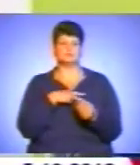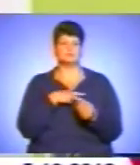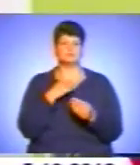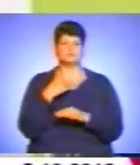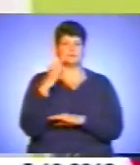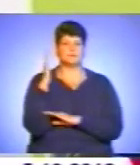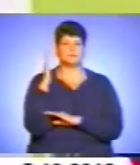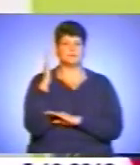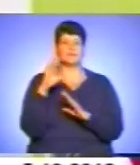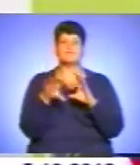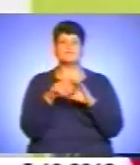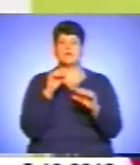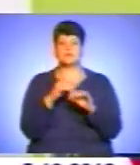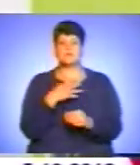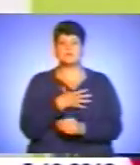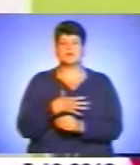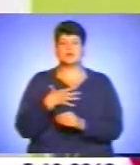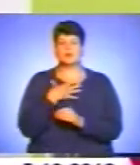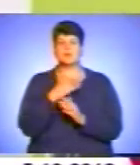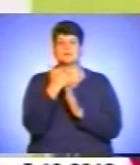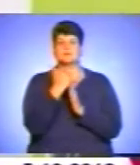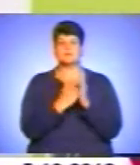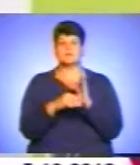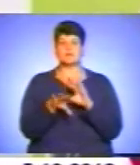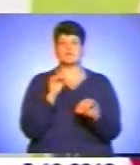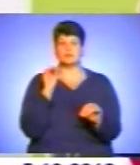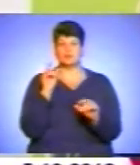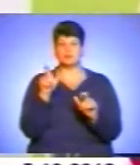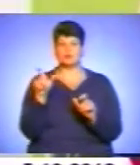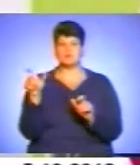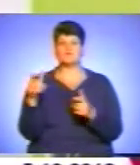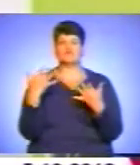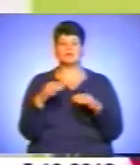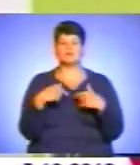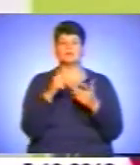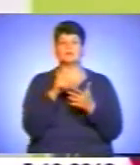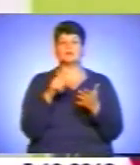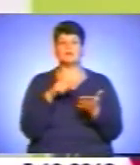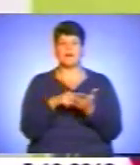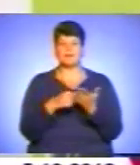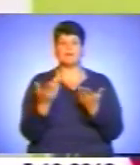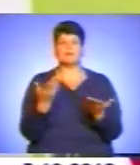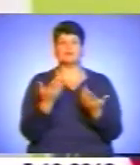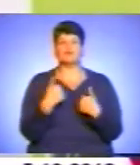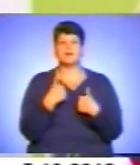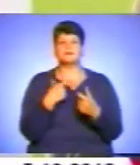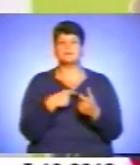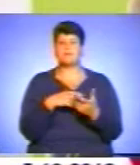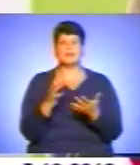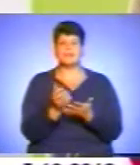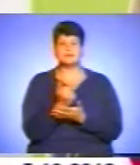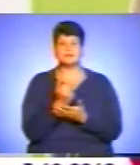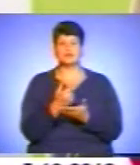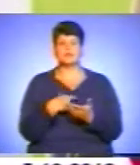хвилює списки виборців. Вони вже задають питання, якщо я себе не знайду на своїй